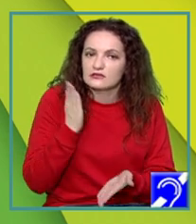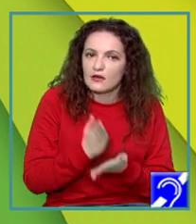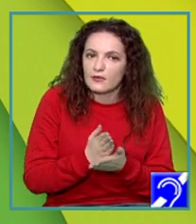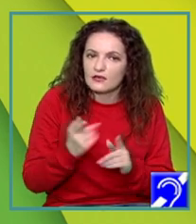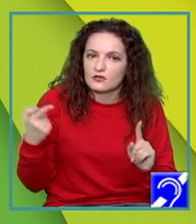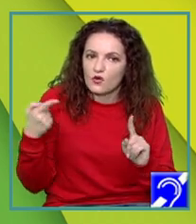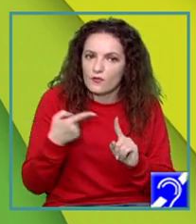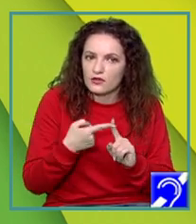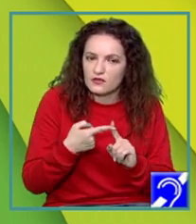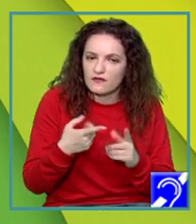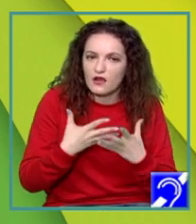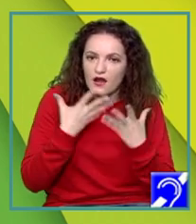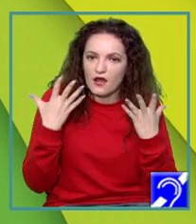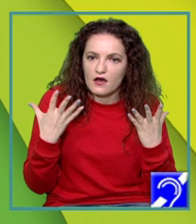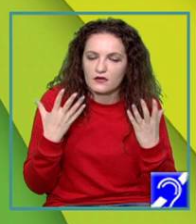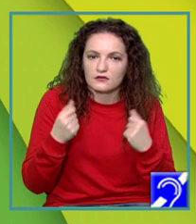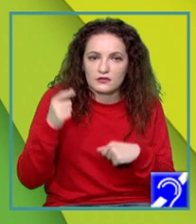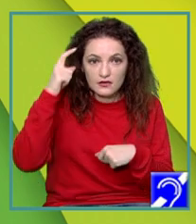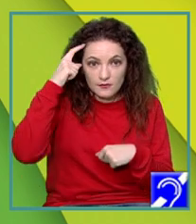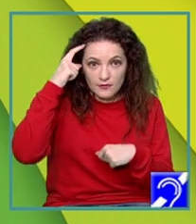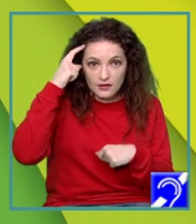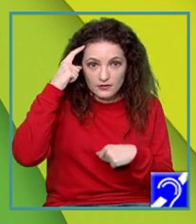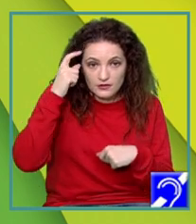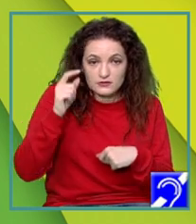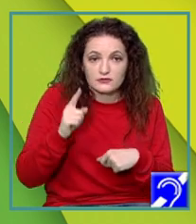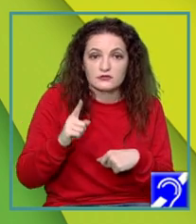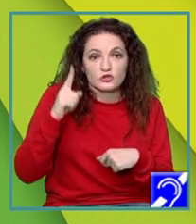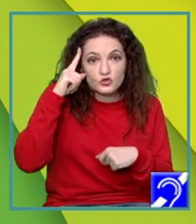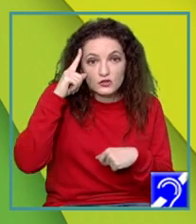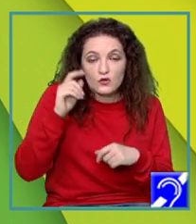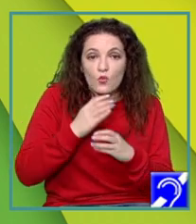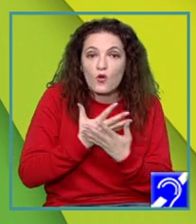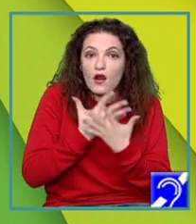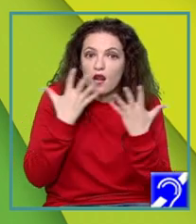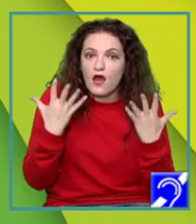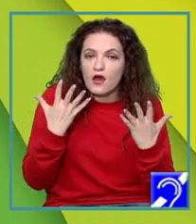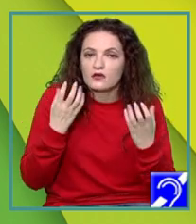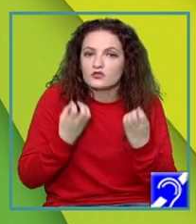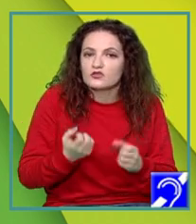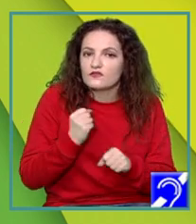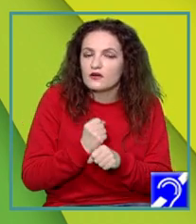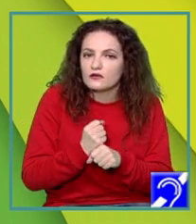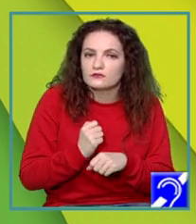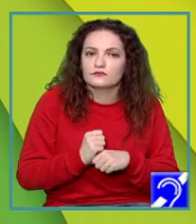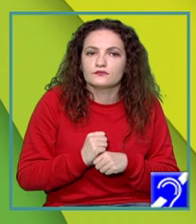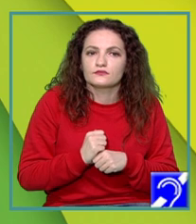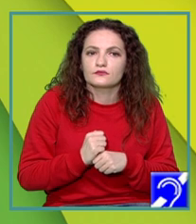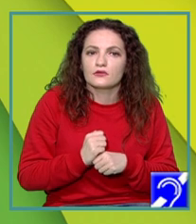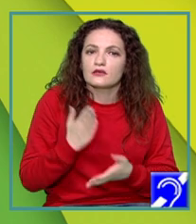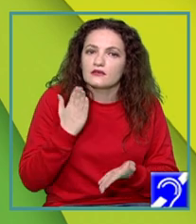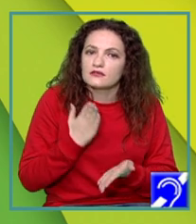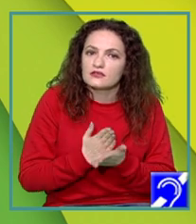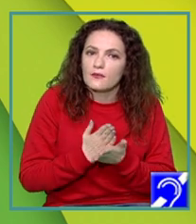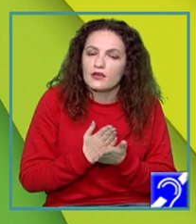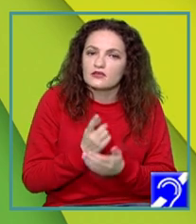obiective clare, în mintea mea să fie clar ceea ce am de făcut. Mai trebuie să stabilim priorități,